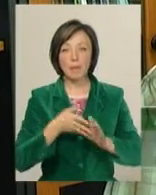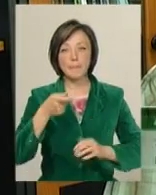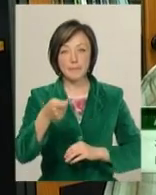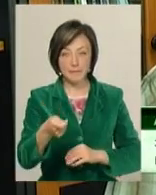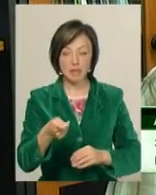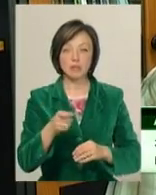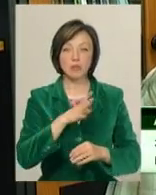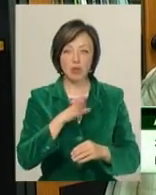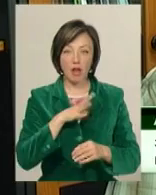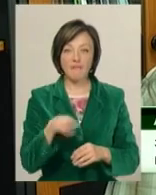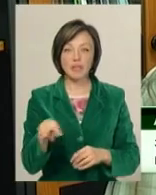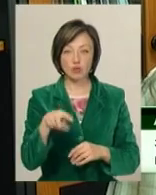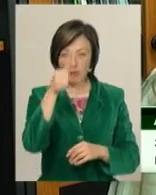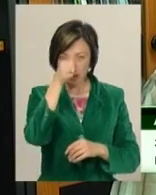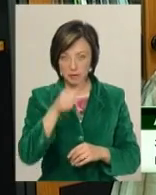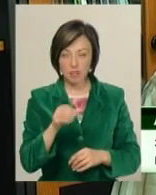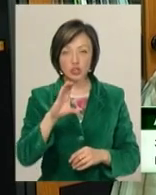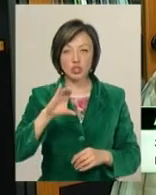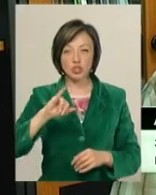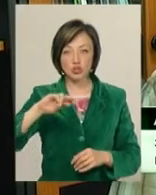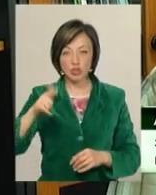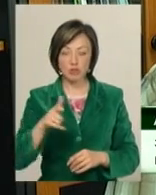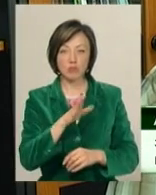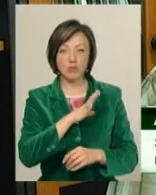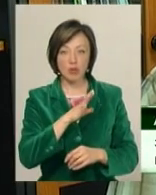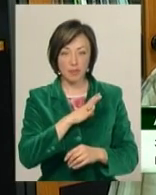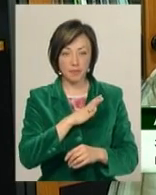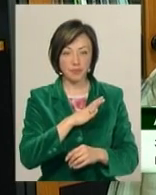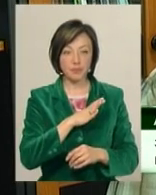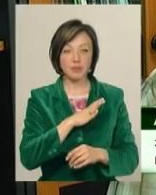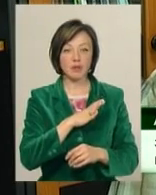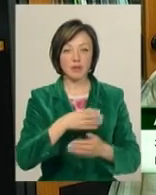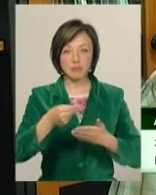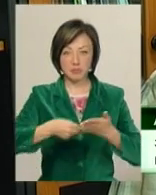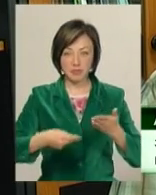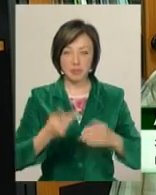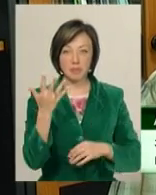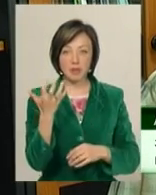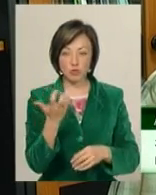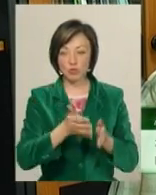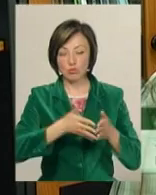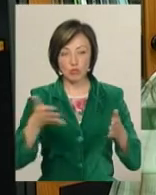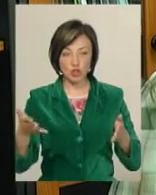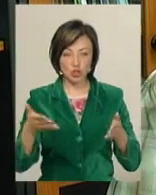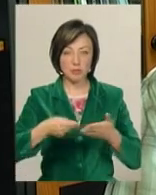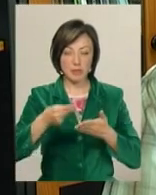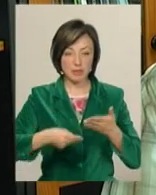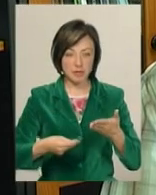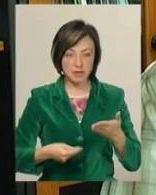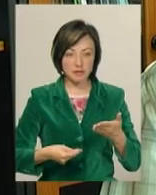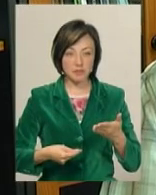подана в листопаді місяці. У січні місяці вона набрала 500 і більше голосів.